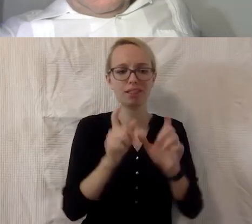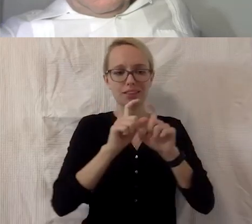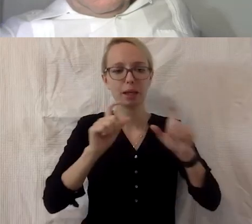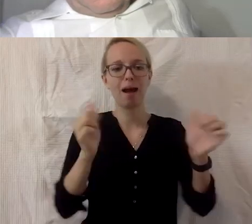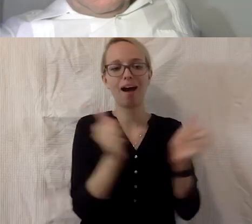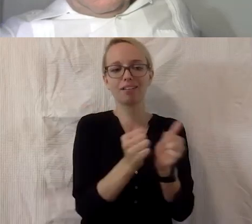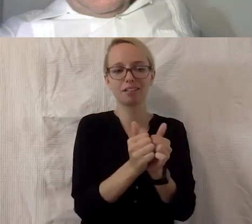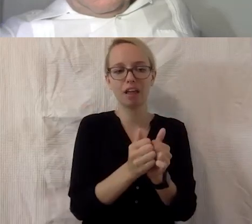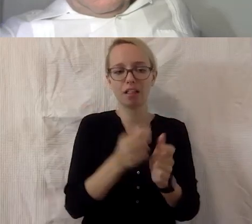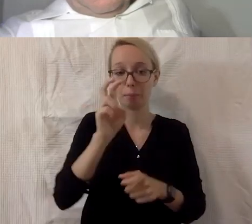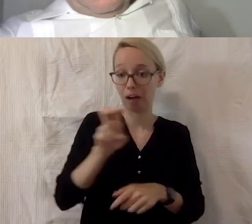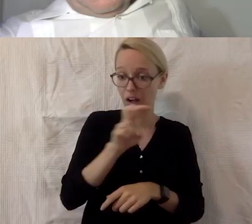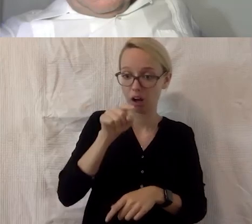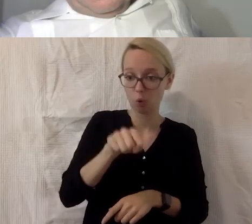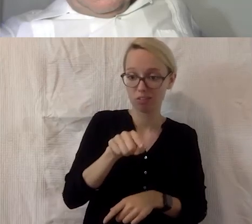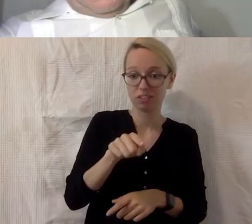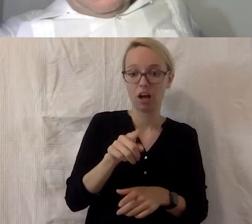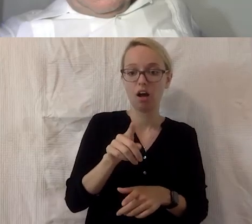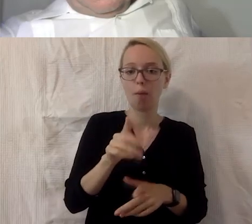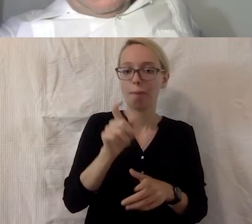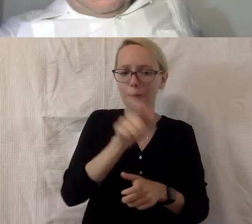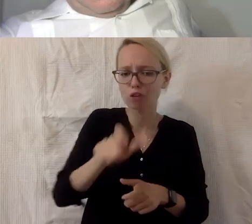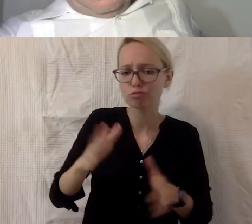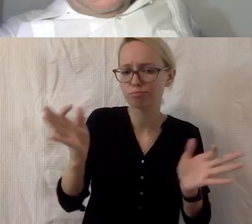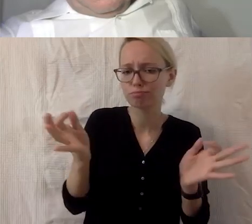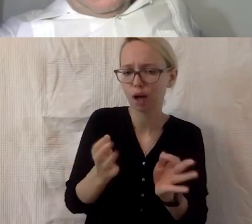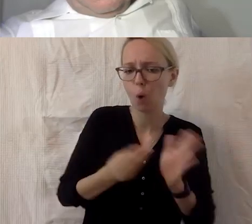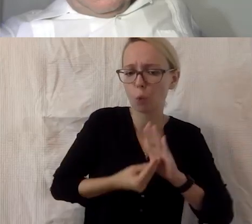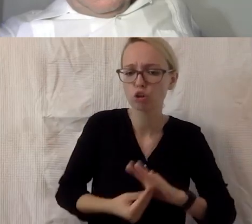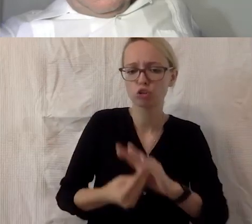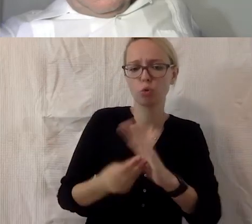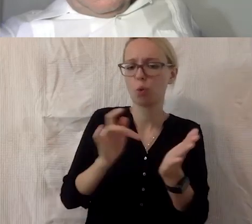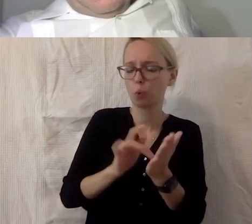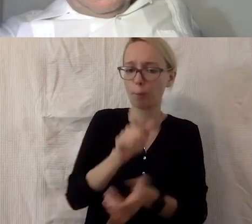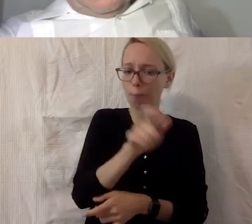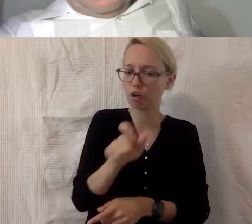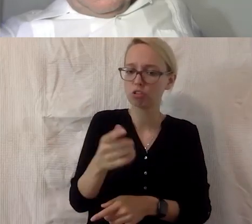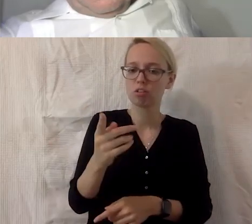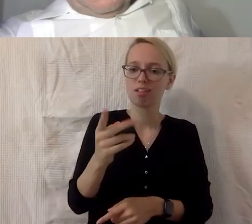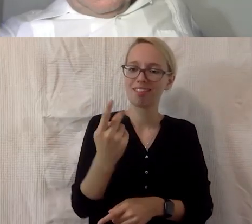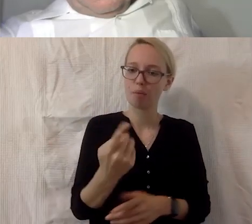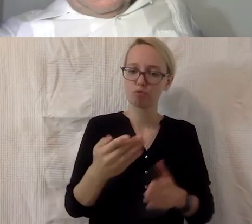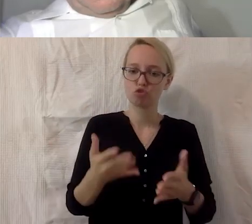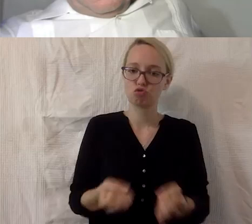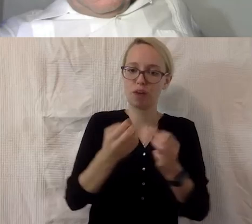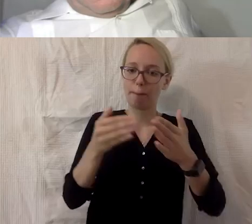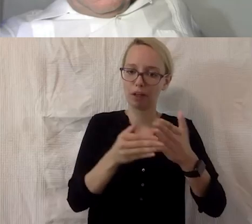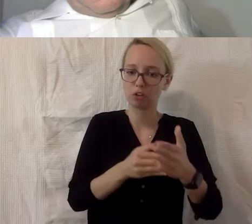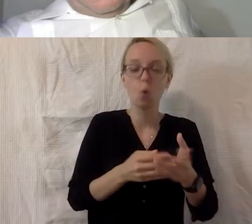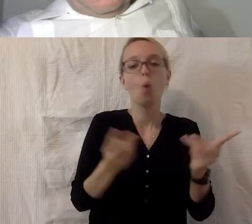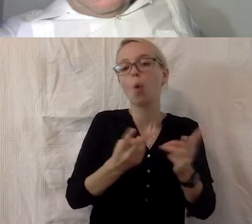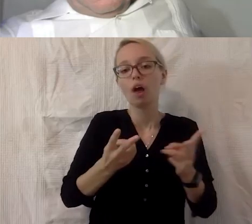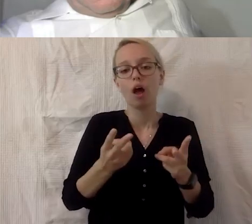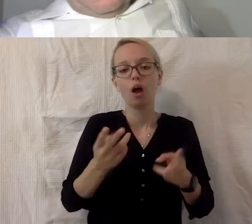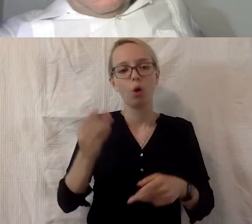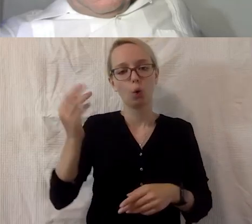Menschen, die eben Unterstützung brauchen, die eine Schwerbindung haben, dass die eben zum Beispiel Menschen mit sogenannten kognitiven Einschränkungen,